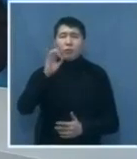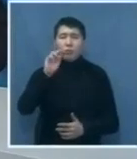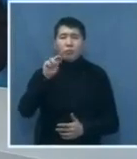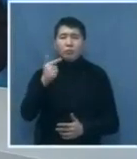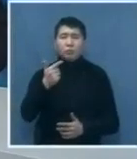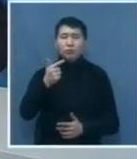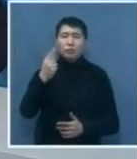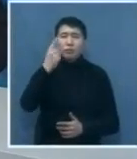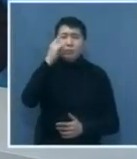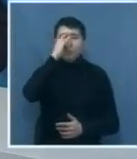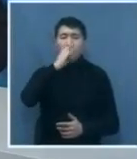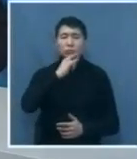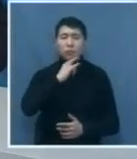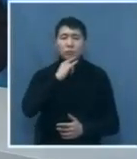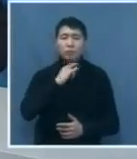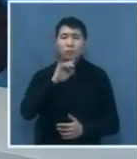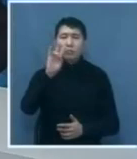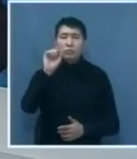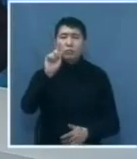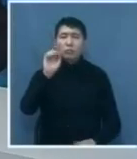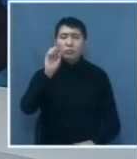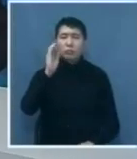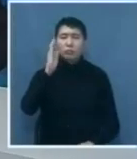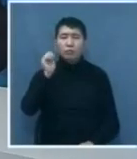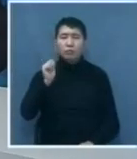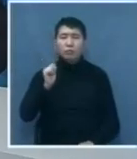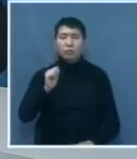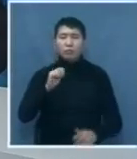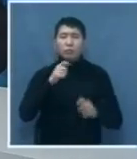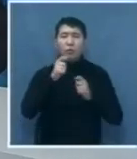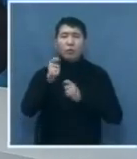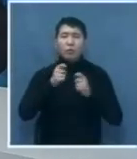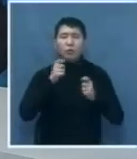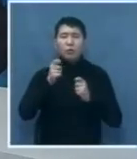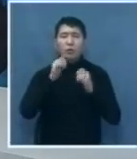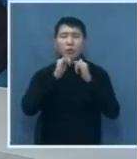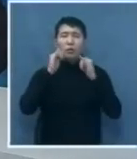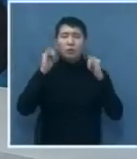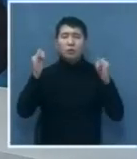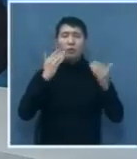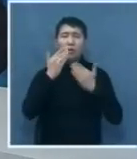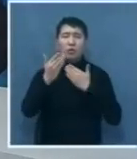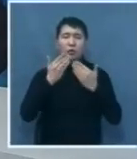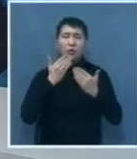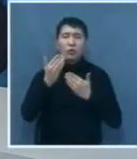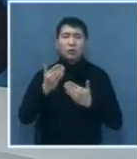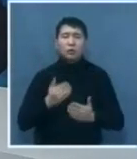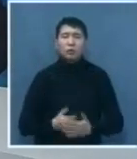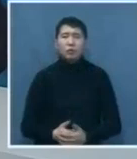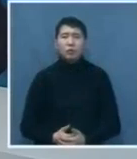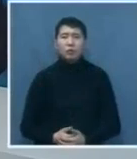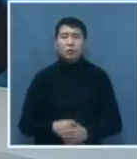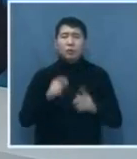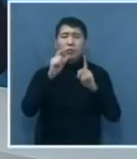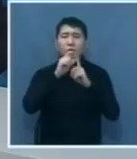Казахстана Нурсултана Назарбаева в установлении и развитии казахстанско-вьетнамских отношений. Значительный импульс к укреплению партнерства, по